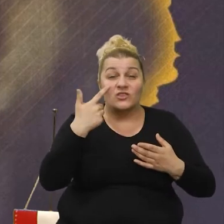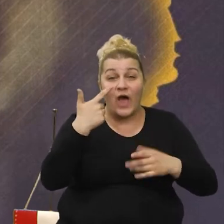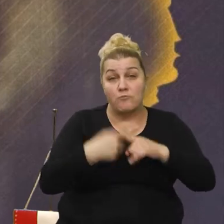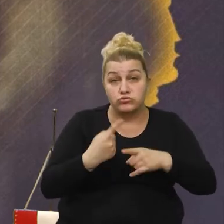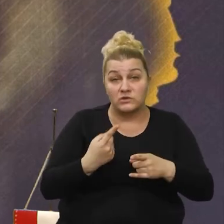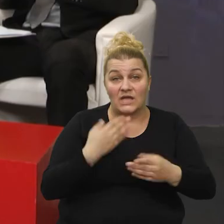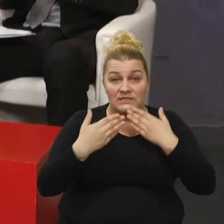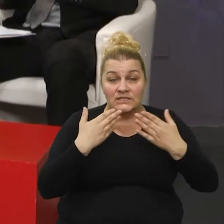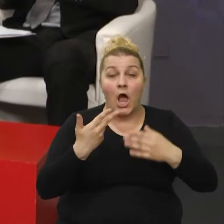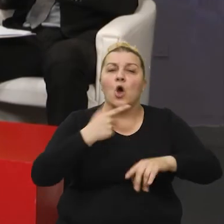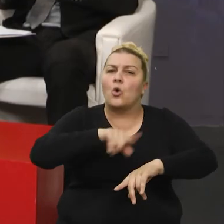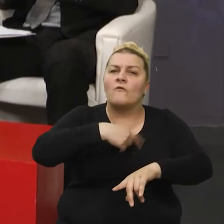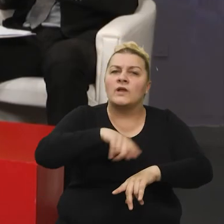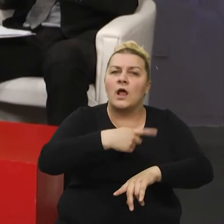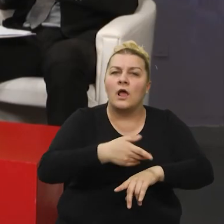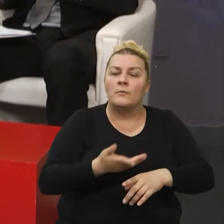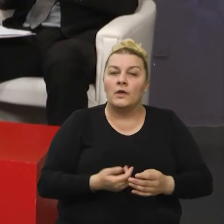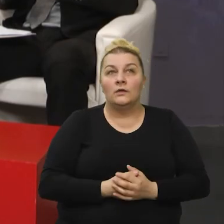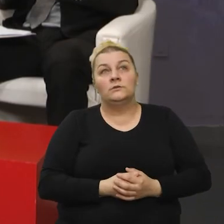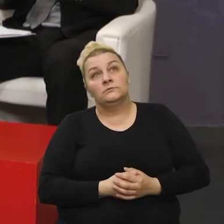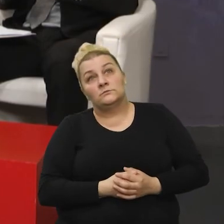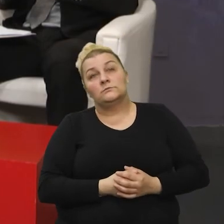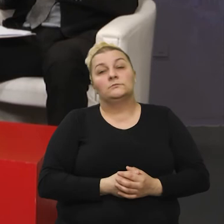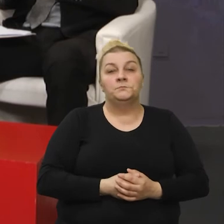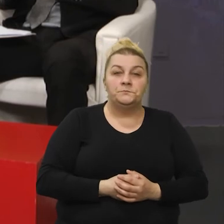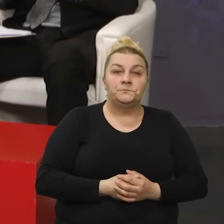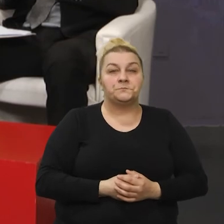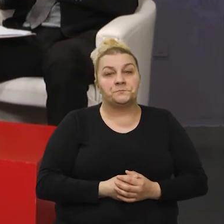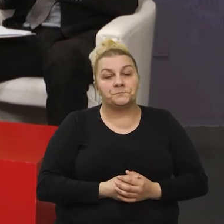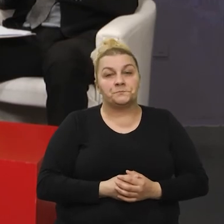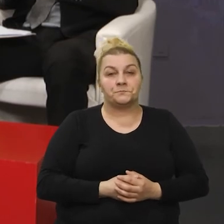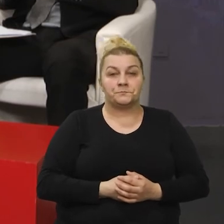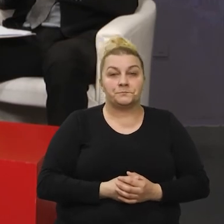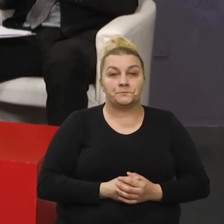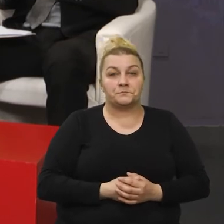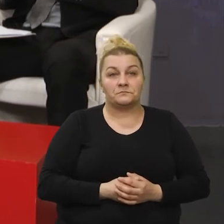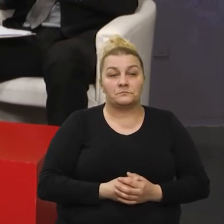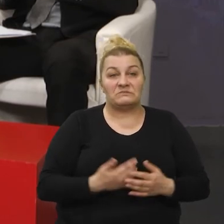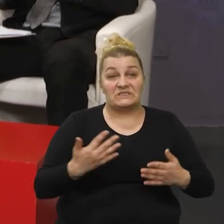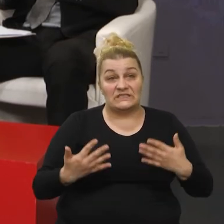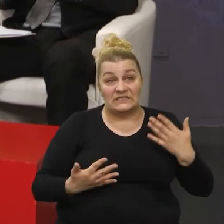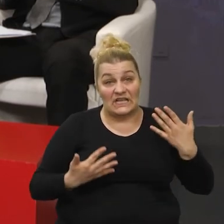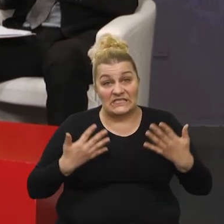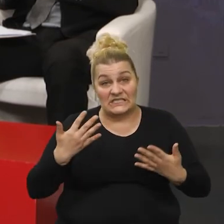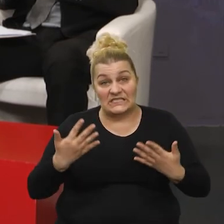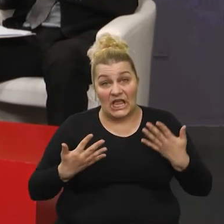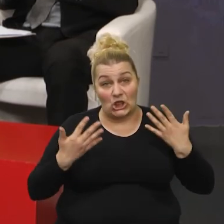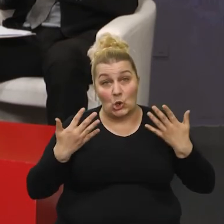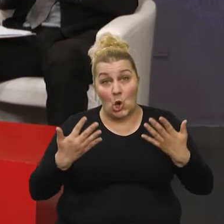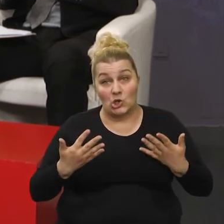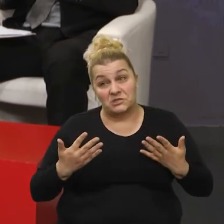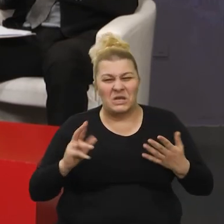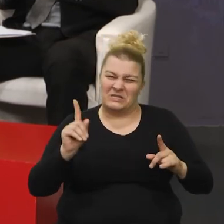realiziramo. Koliko to vremenski ruku trajalo? Pa to je trajalo više, ne 10 godina, ali je svojih